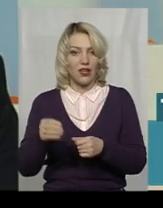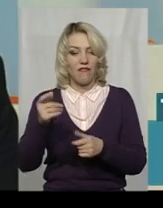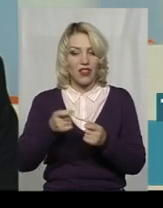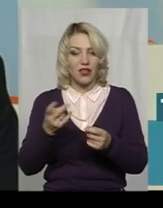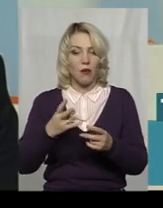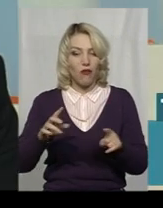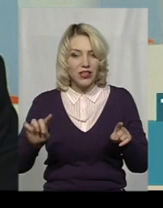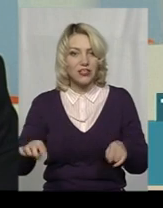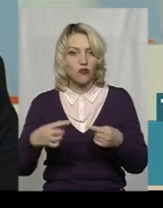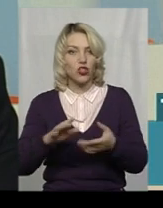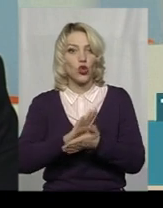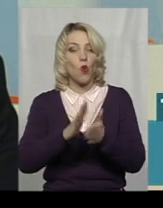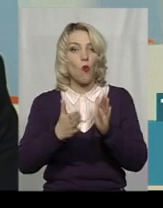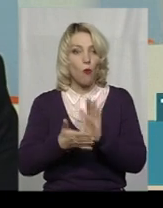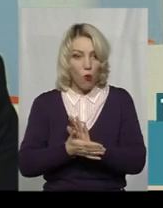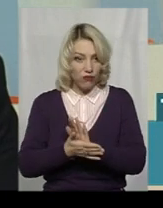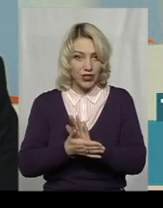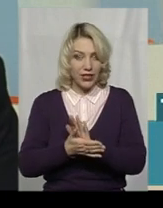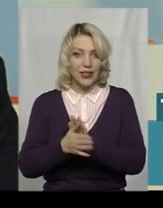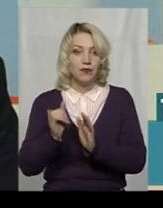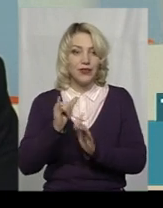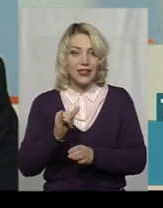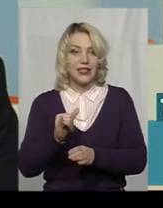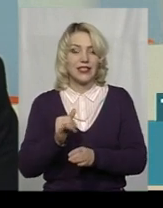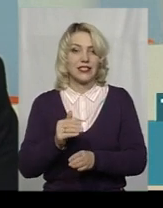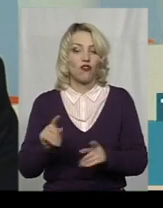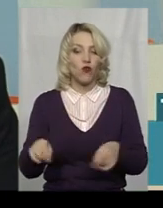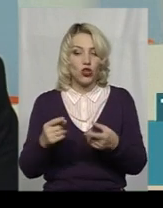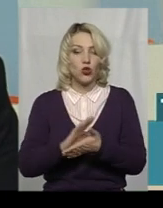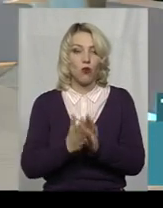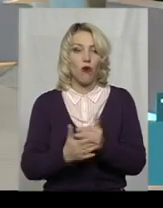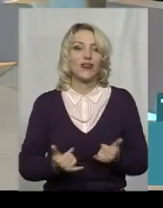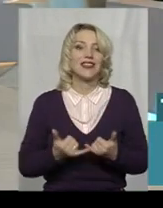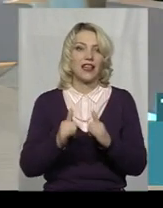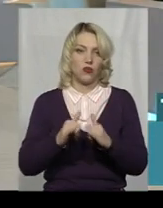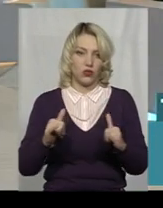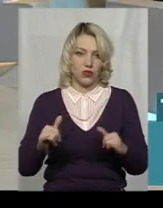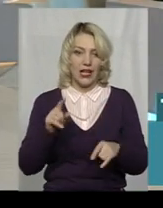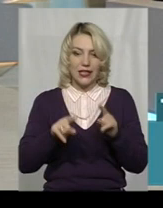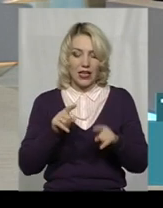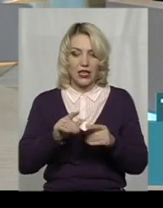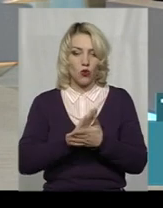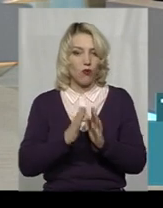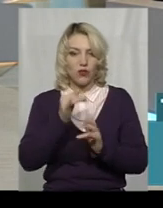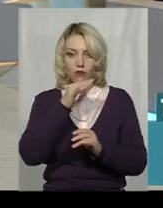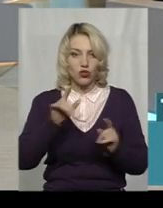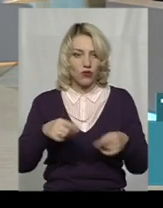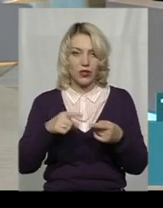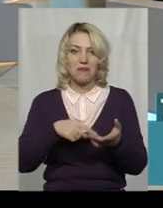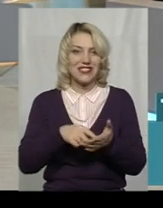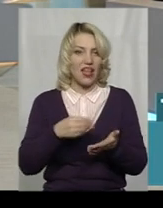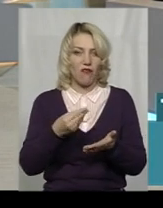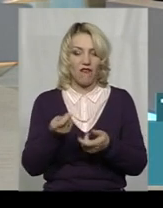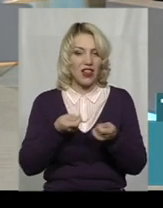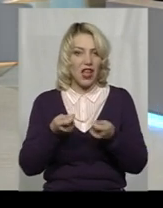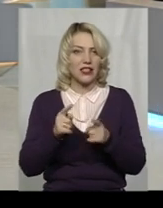створити умови і створити умови для розвитку. Деякі умови не може створити місцева влада, тому що це є